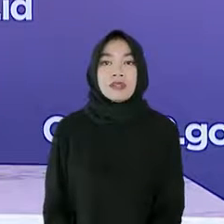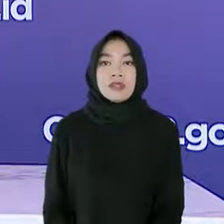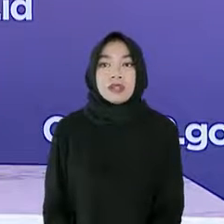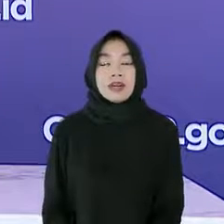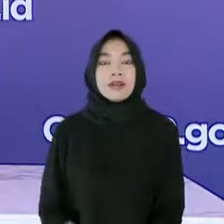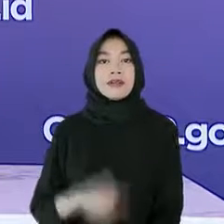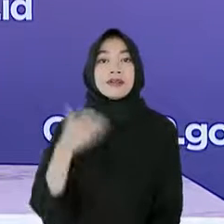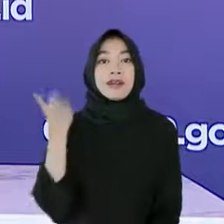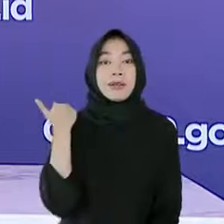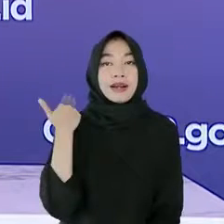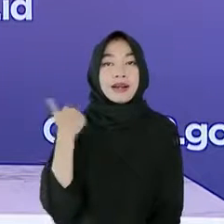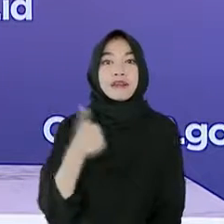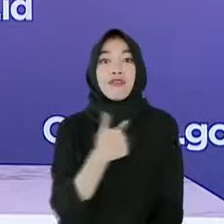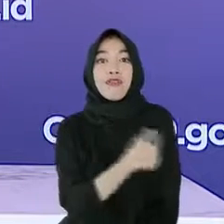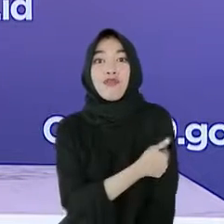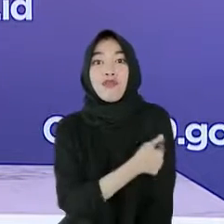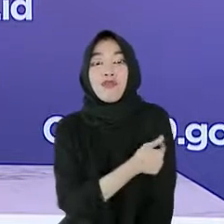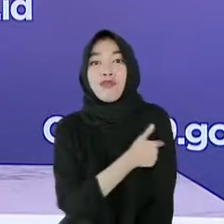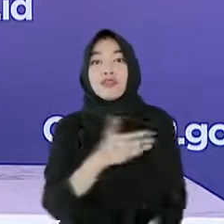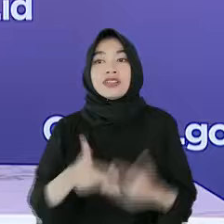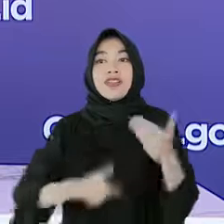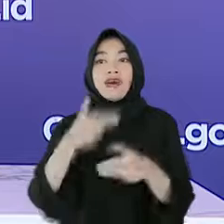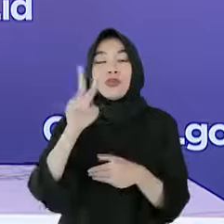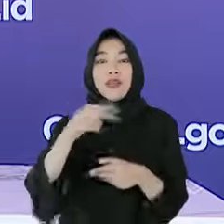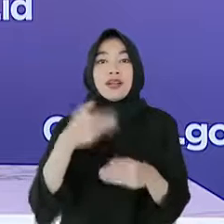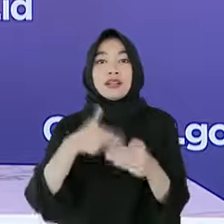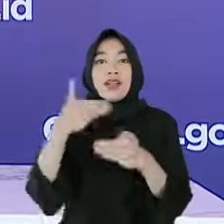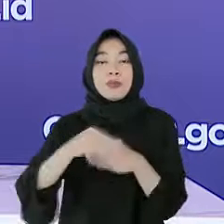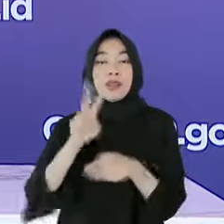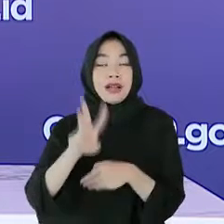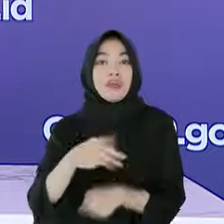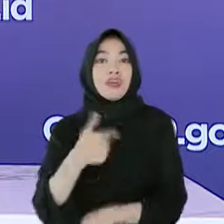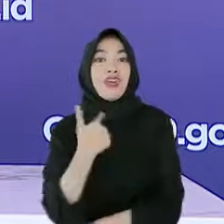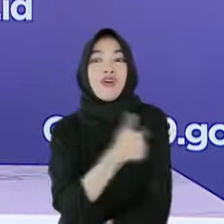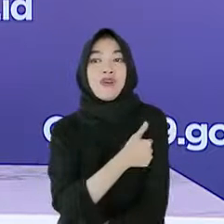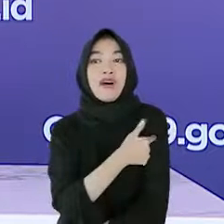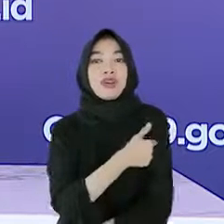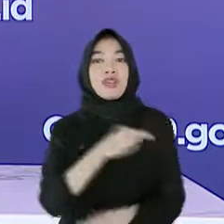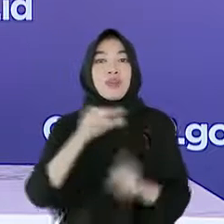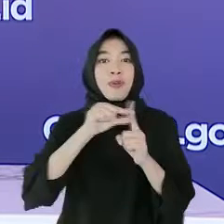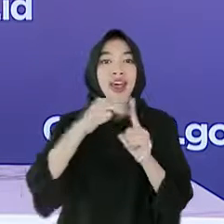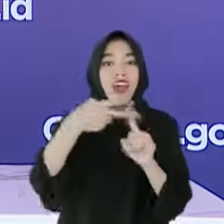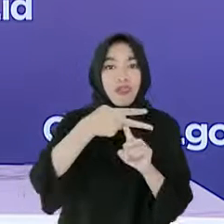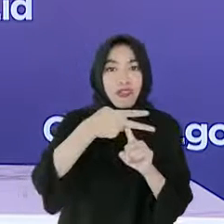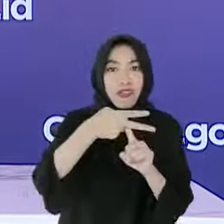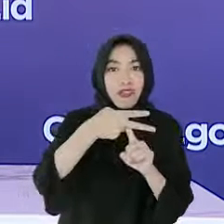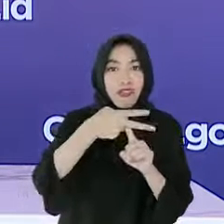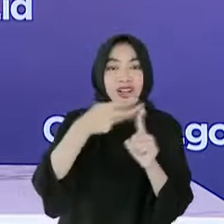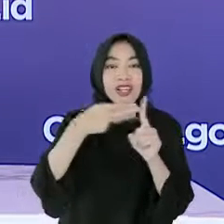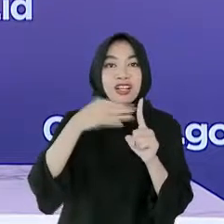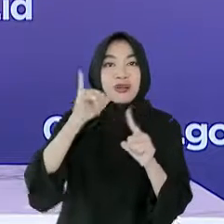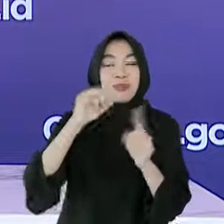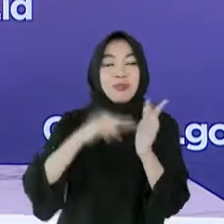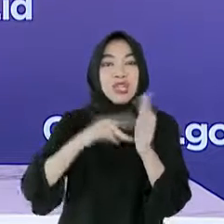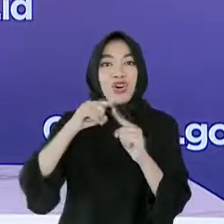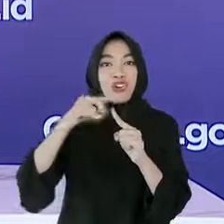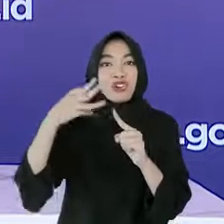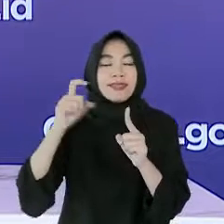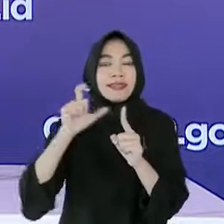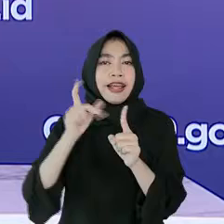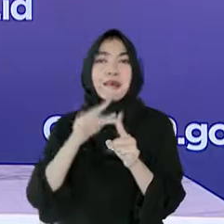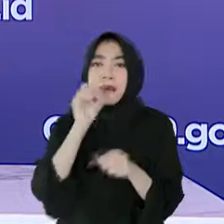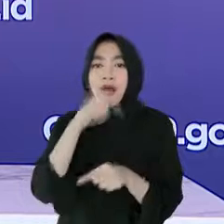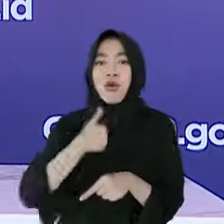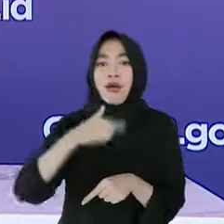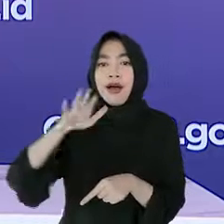hasil uji klinik fase 2 dan 3 bahwa vaksin mereka untuk anak usia 5 sampai 11 tahun aman dan memberikan